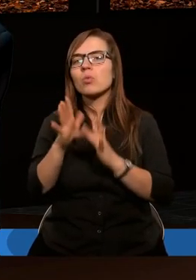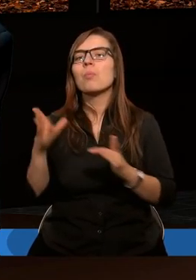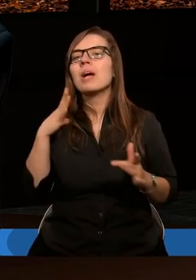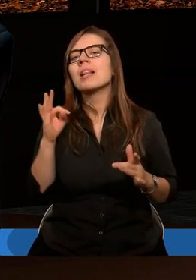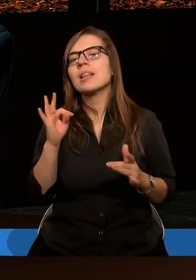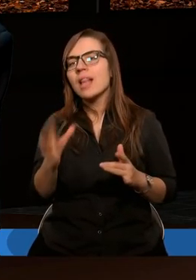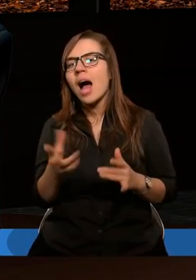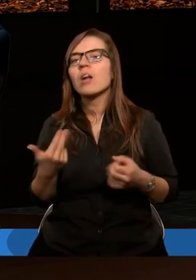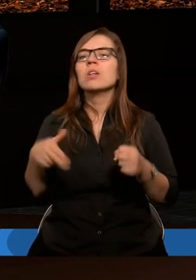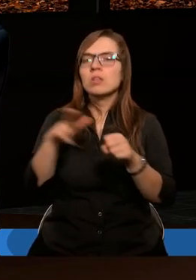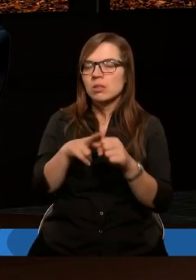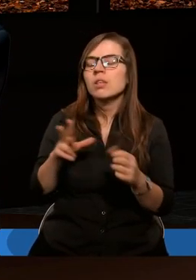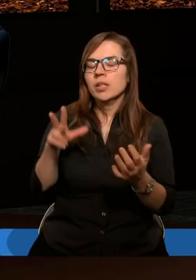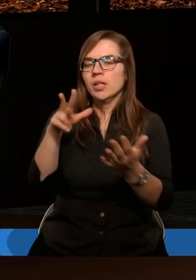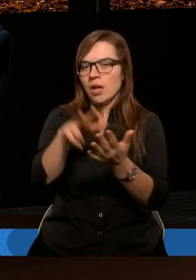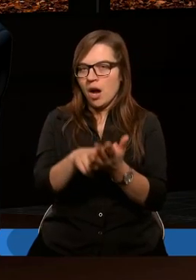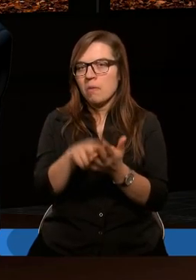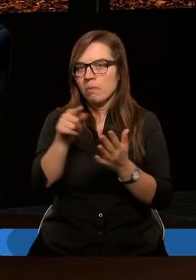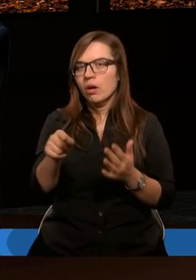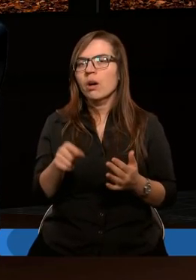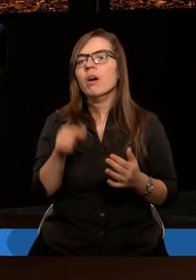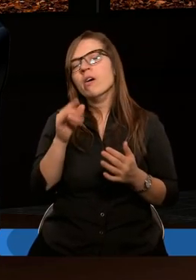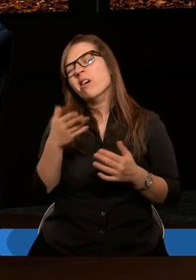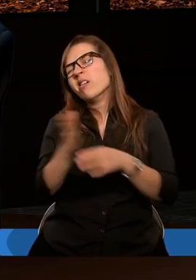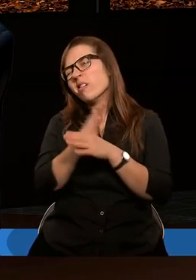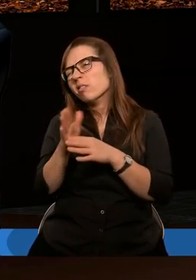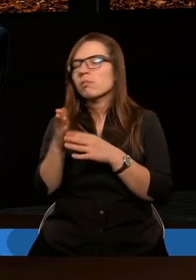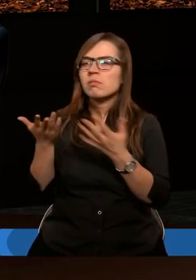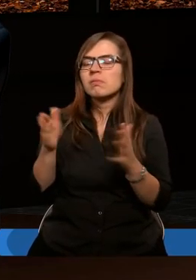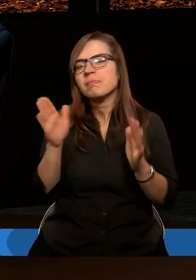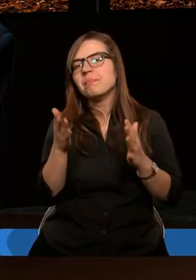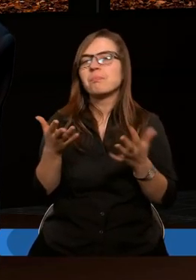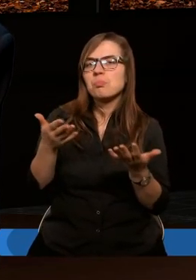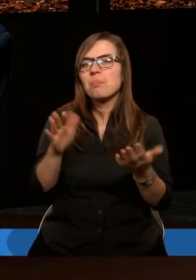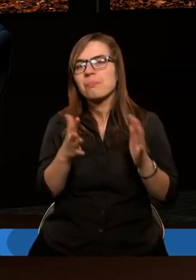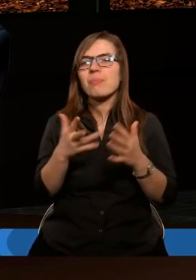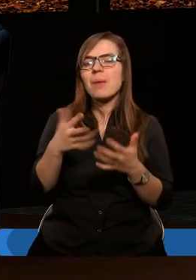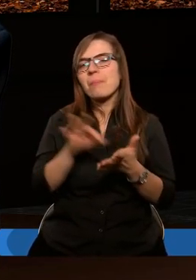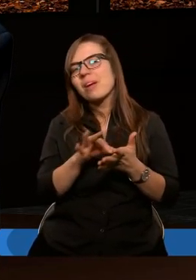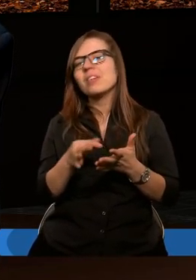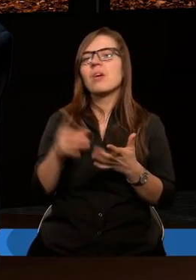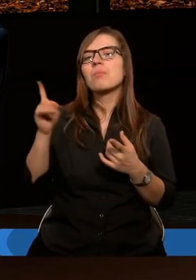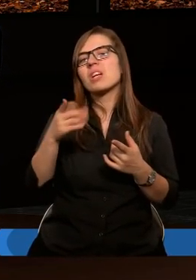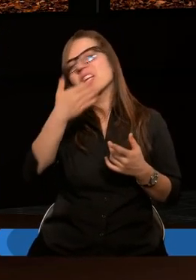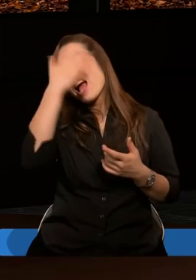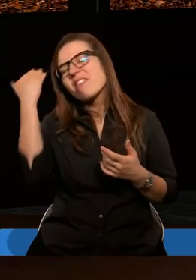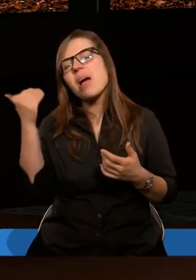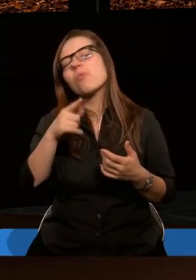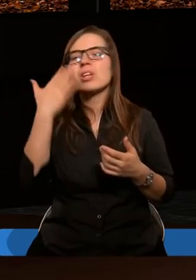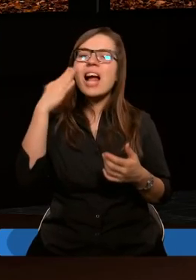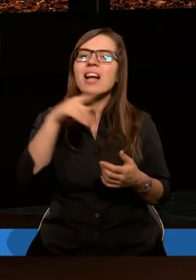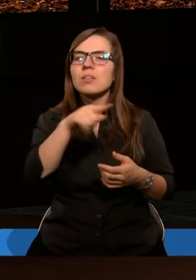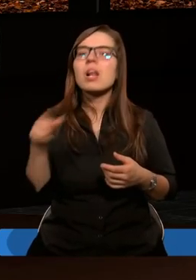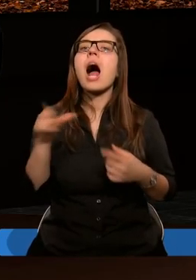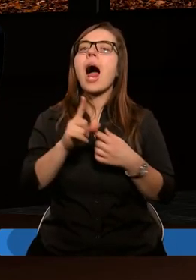którzy Go zaakceptowali. Tylko oni gdzieś tam byli, w Galilei, gdzieś indziej. Może nie wiemy o nich.